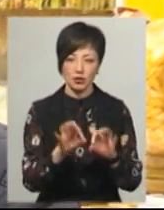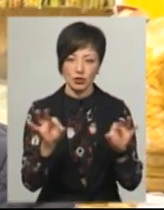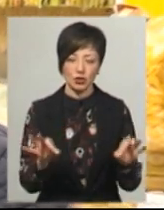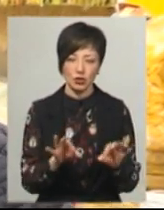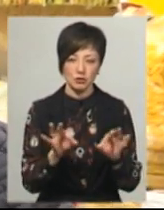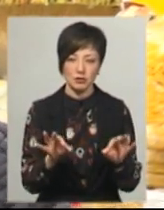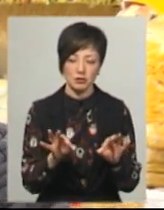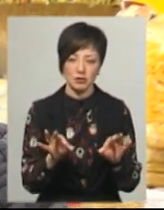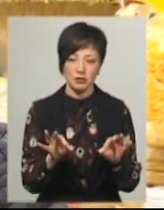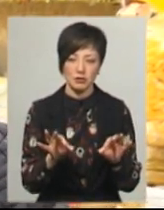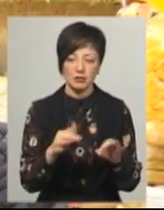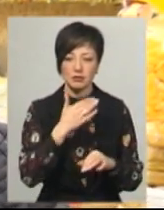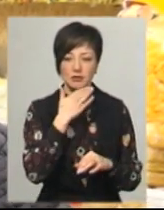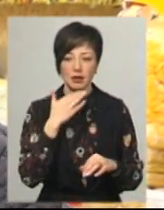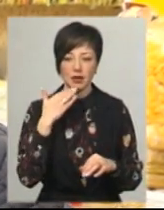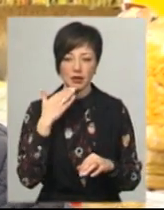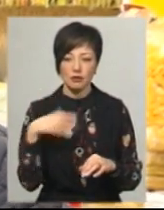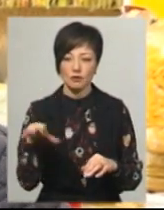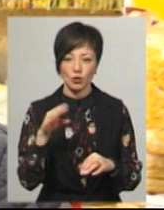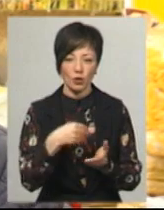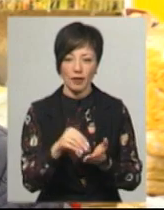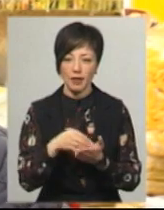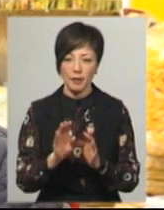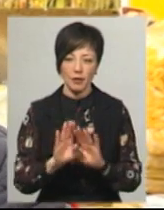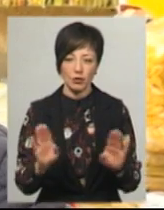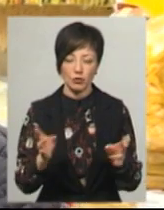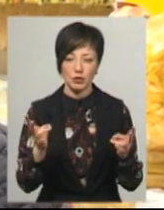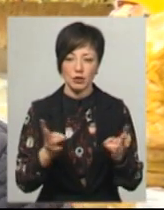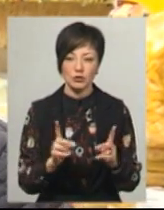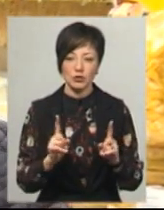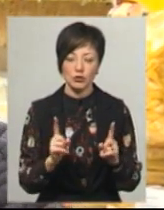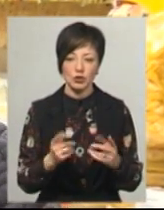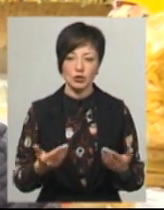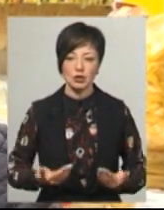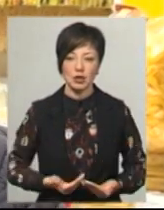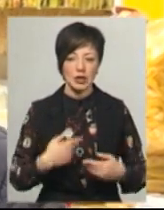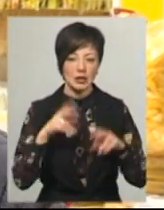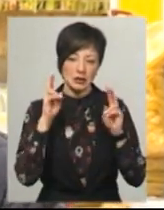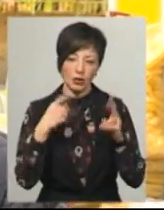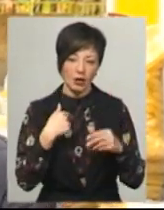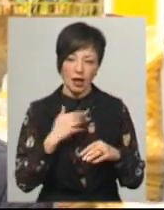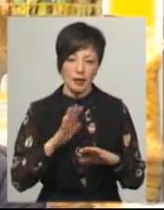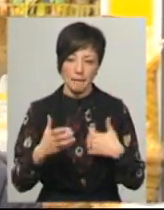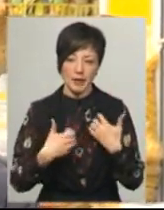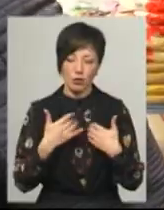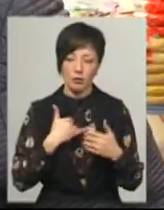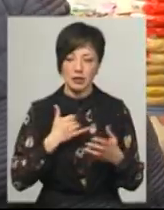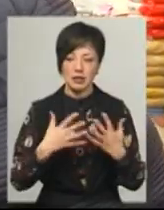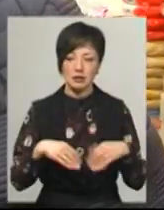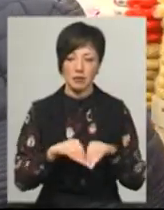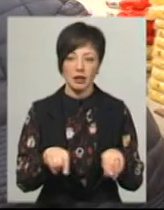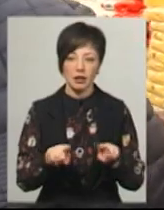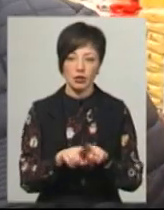багато теж всього не беру, так що потрібно для життя, не знаю, я не панікую. І в мене сім'я теж.